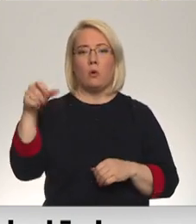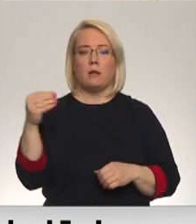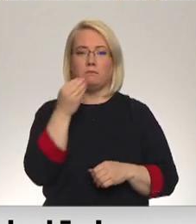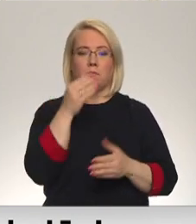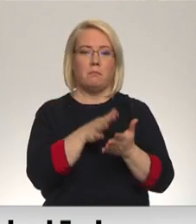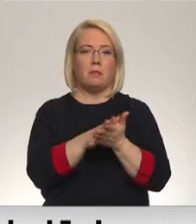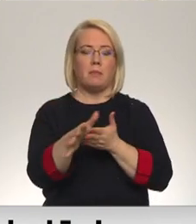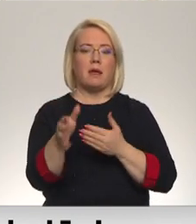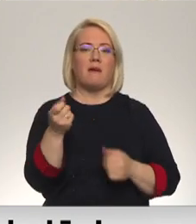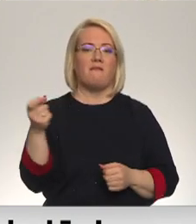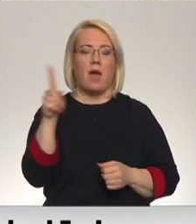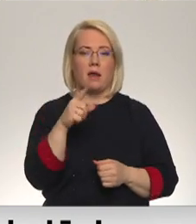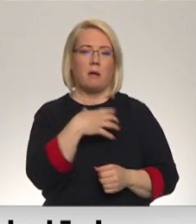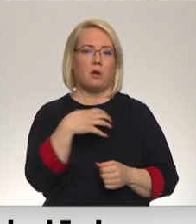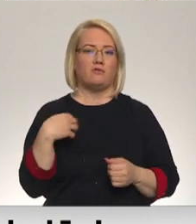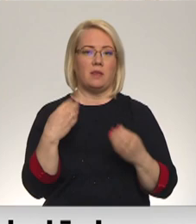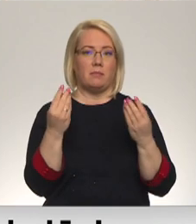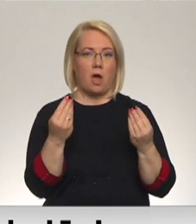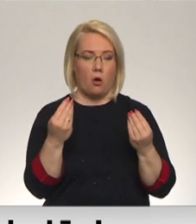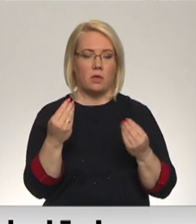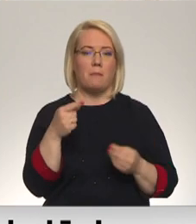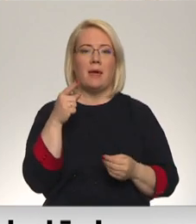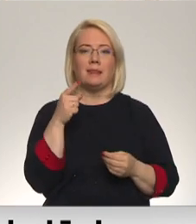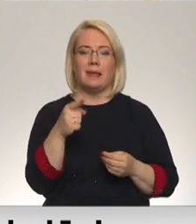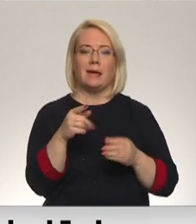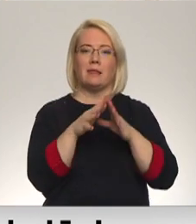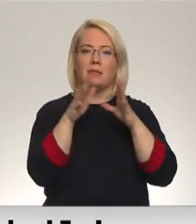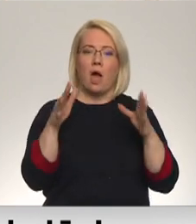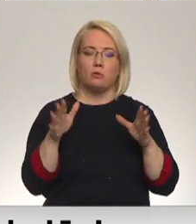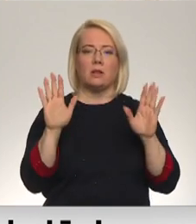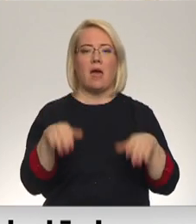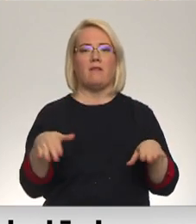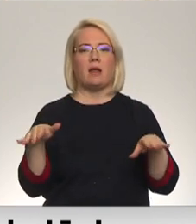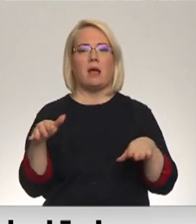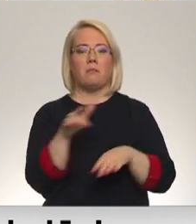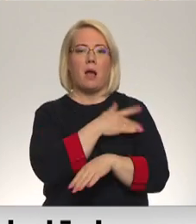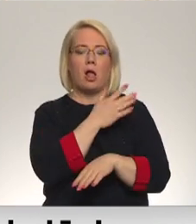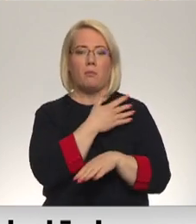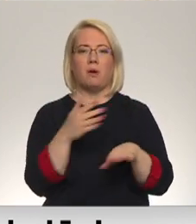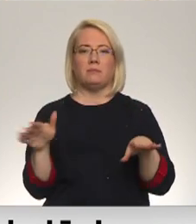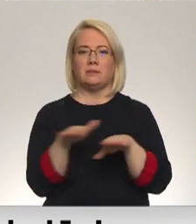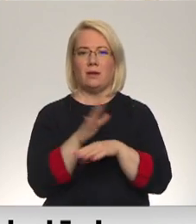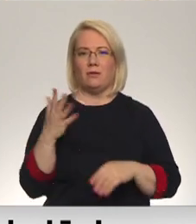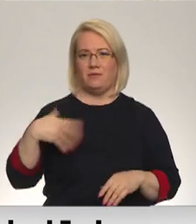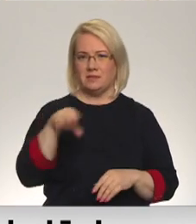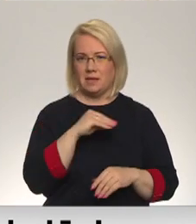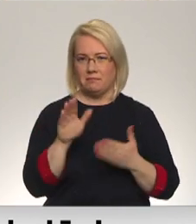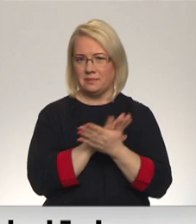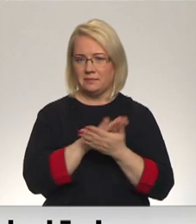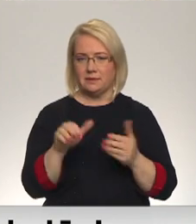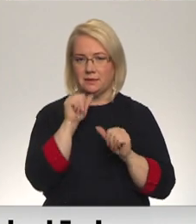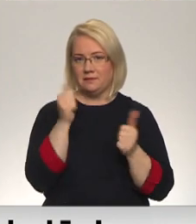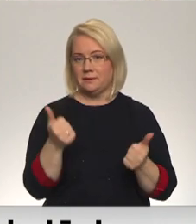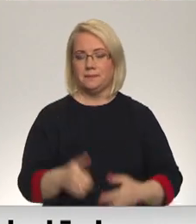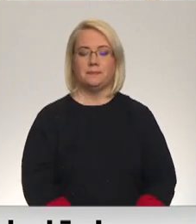tērēt vairāk pašvaldības naudas, taču netik daudz, lai tā varētu pakalpojumu saglabāt līdšanai apmērā un turpin